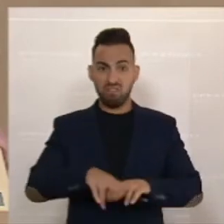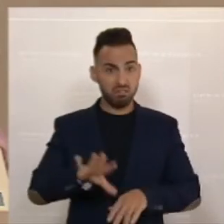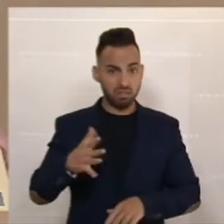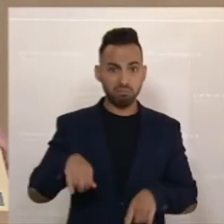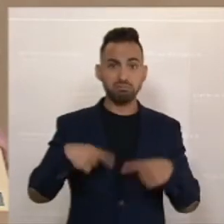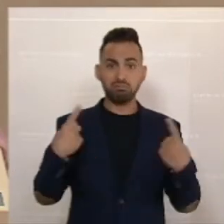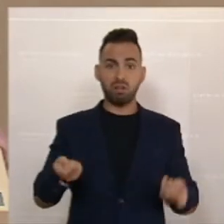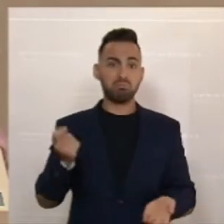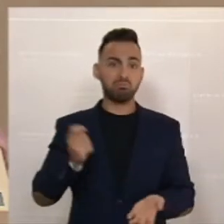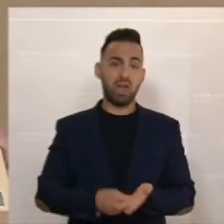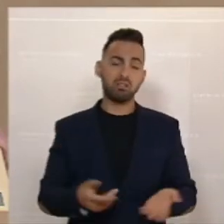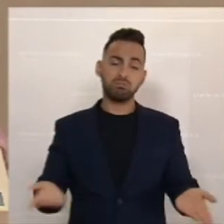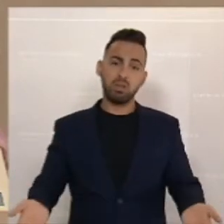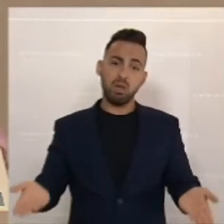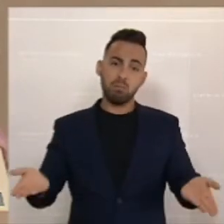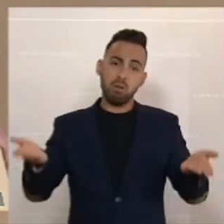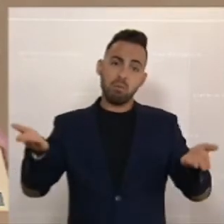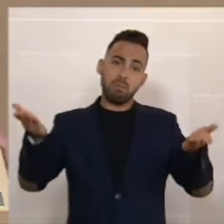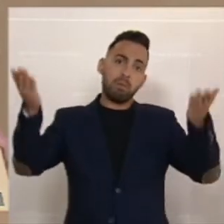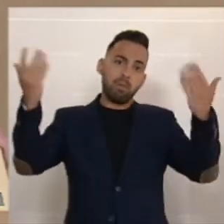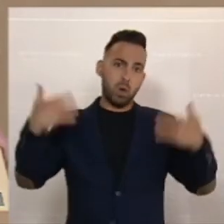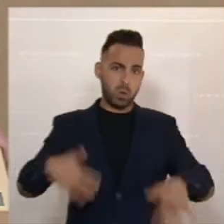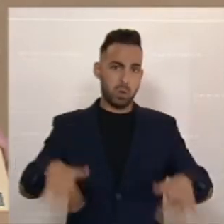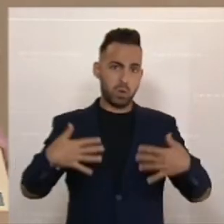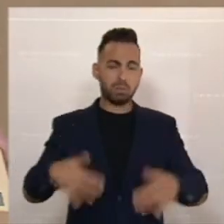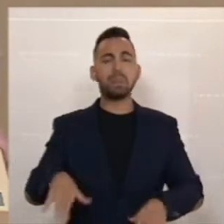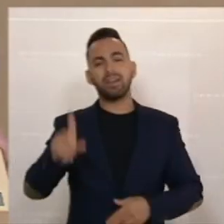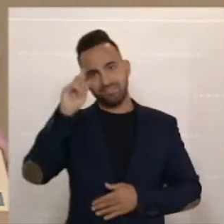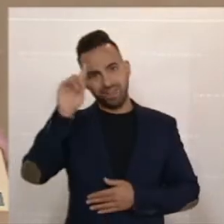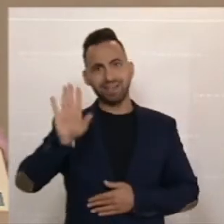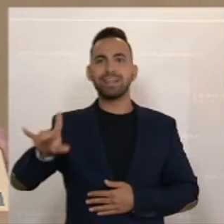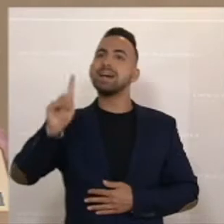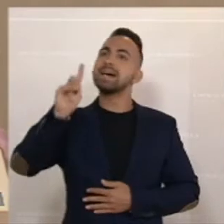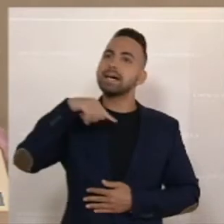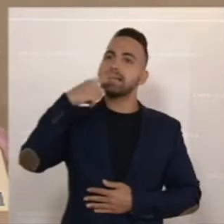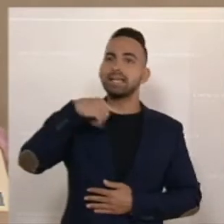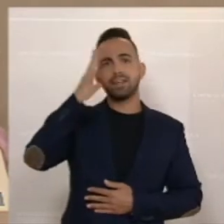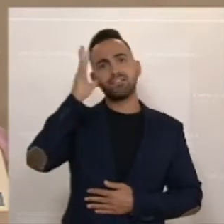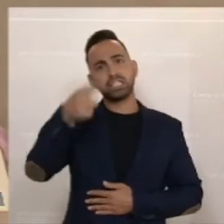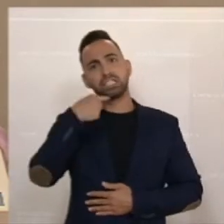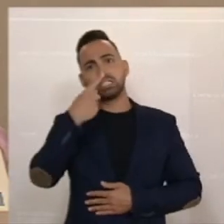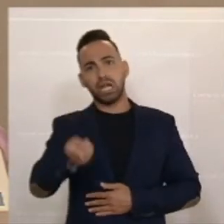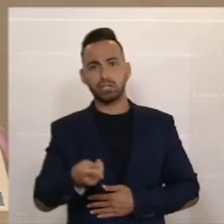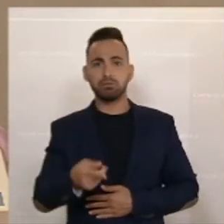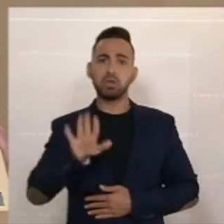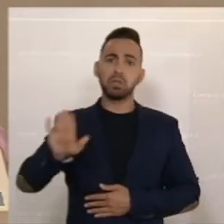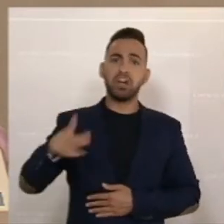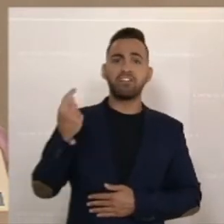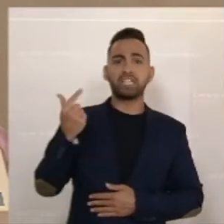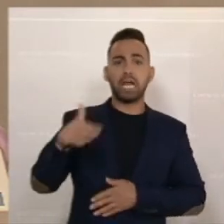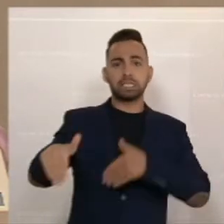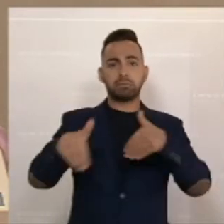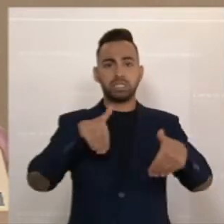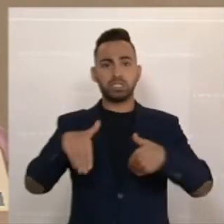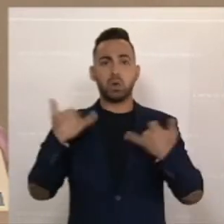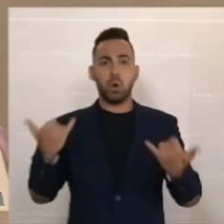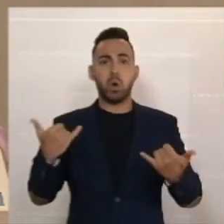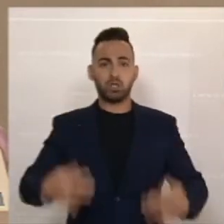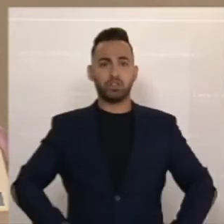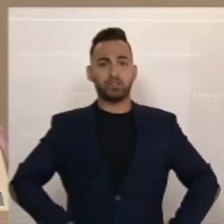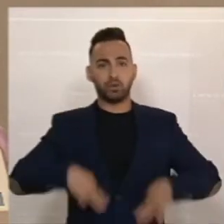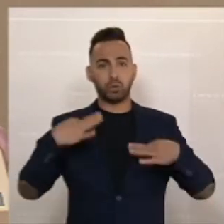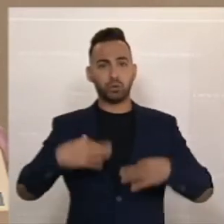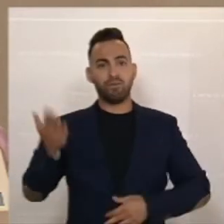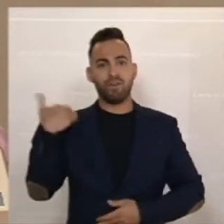weiter steigen. Und ich weiß, was Sie jetzt gleich in Ihrer Rede sagen werden, nämlich das, was Ihr Finanzminister schon heute früh gesagt